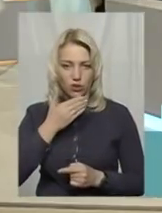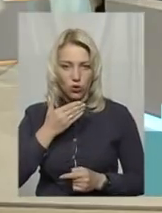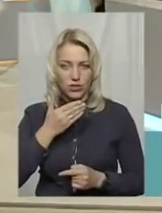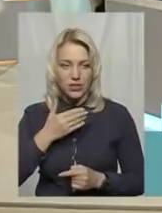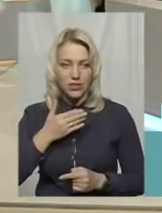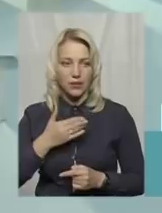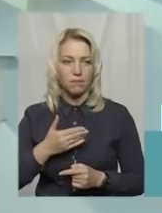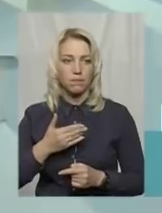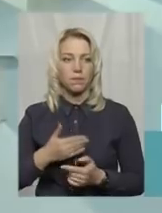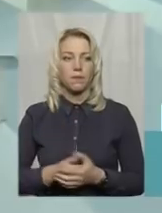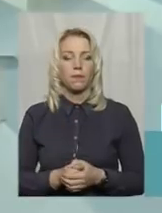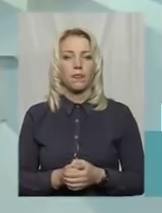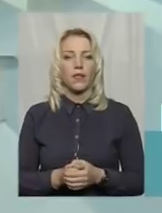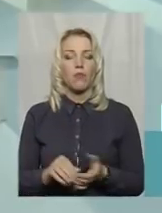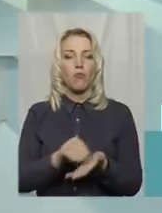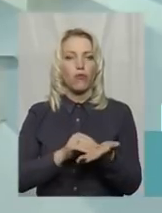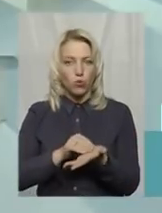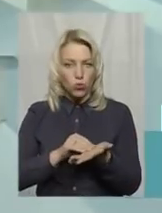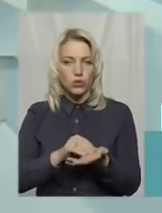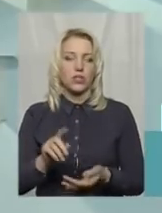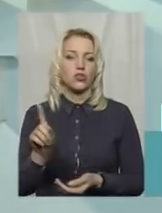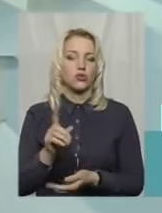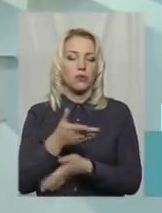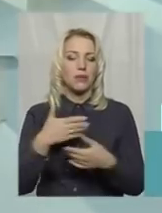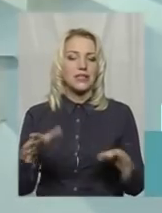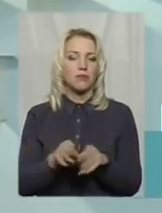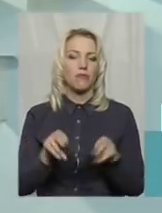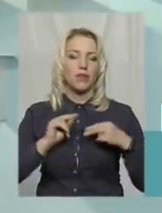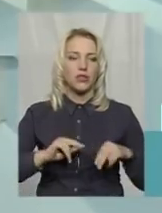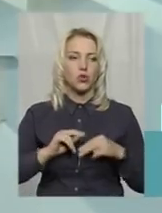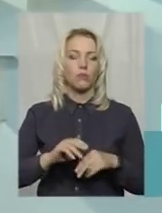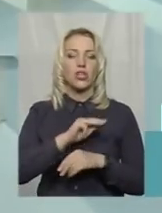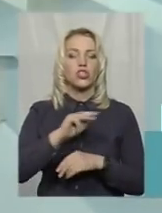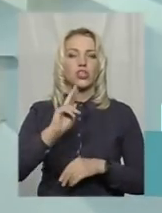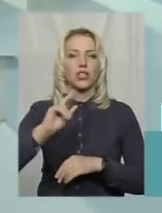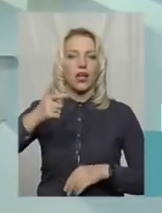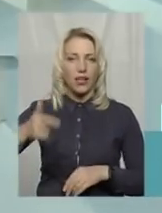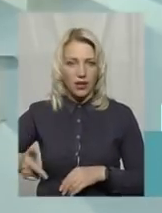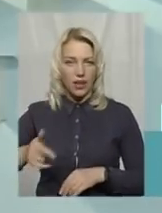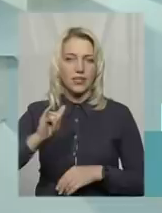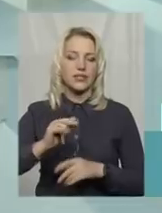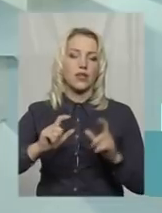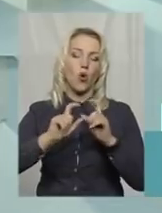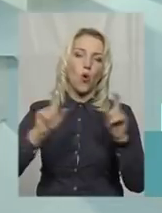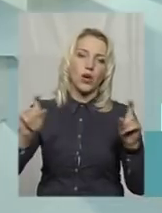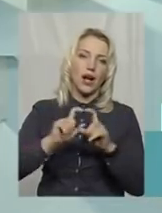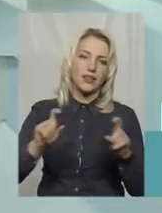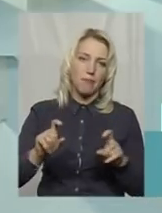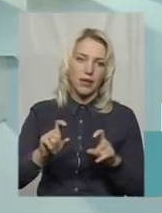зараз ще раз повторююся, що ми співпрацюємо з управлінням житлово-комунального господарства, з органами